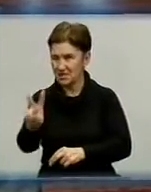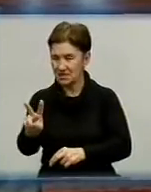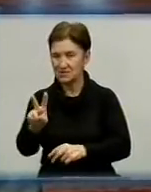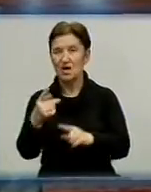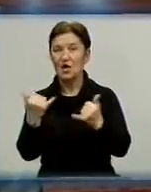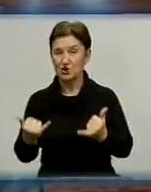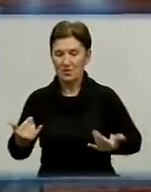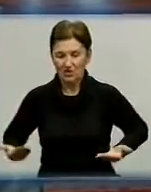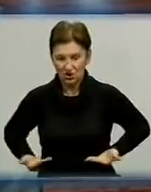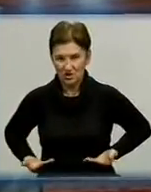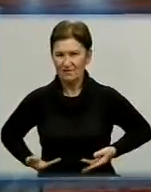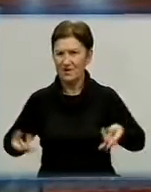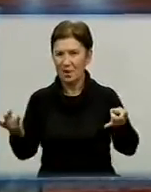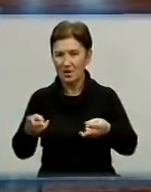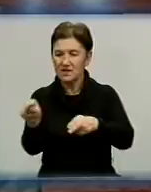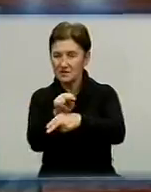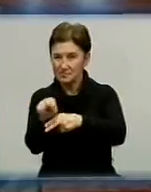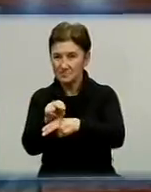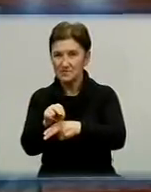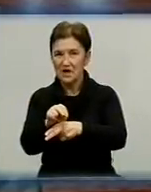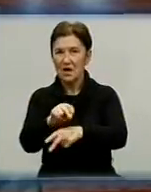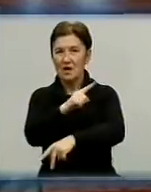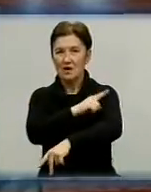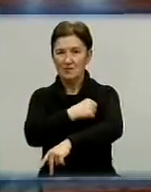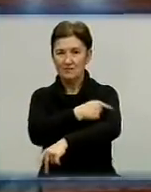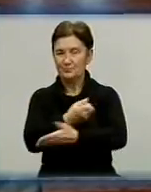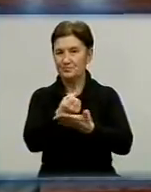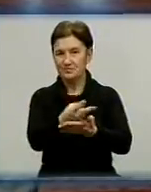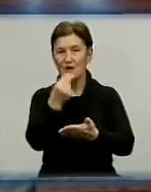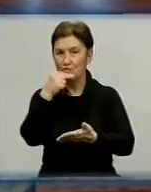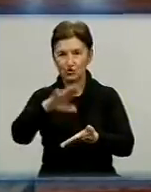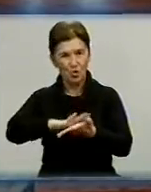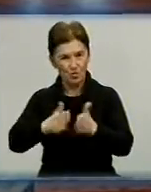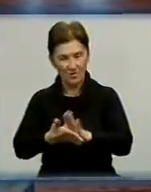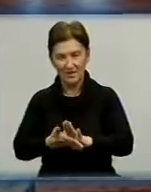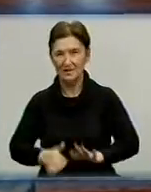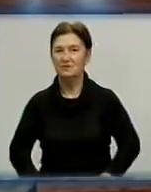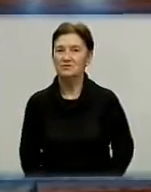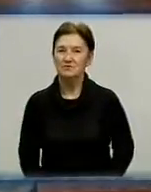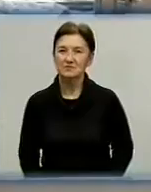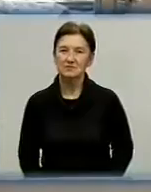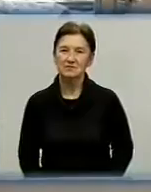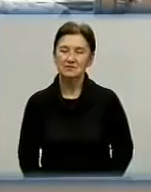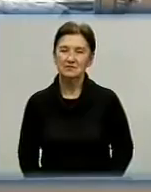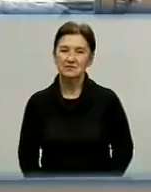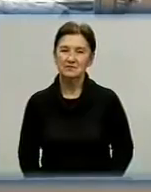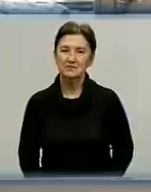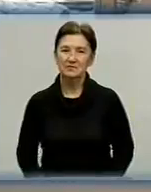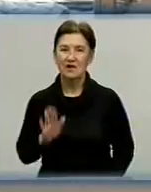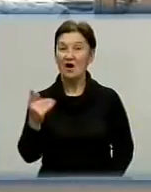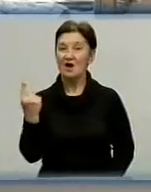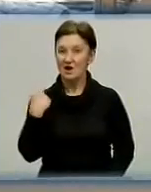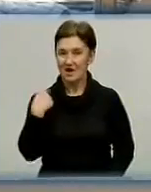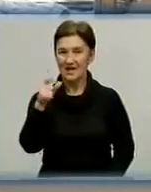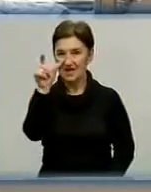життєво необхідну процедуру. Діалізу пацієнти проходять в покращених умовах. Більше про все розкаже Інна Примак. Кіровоградці